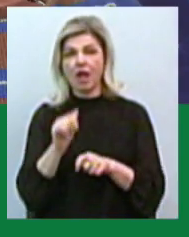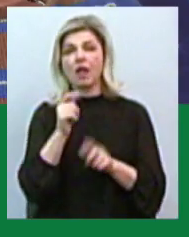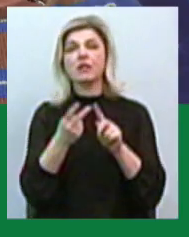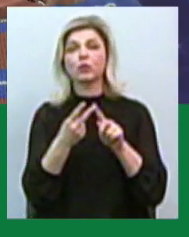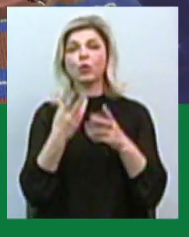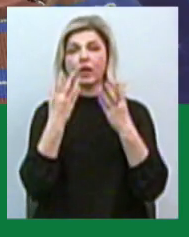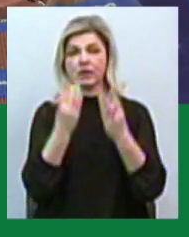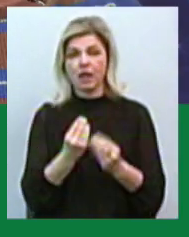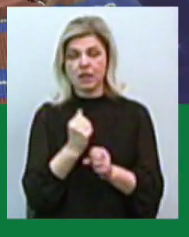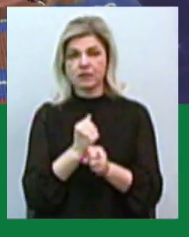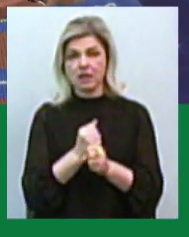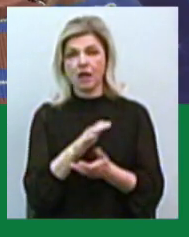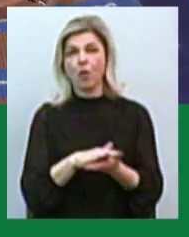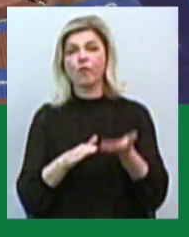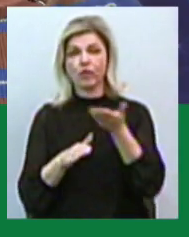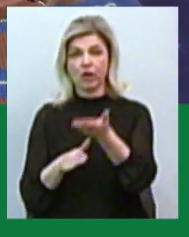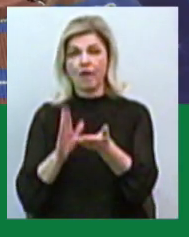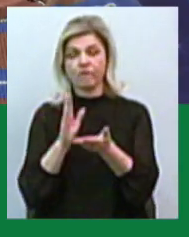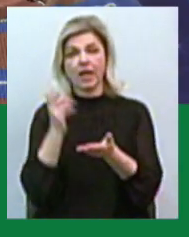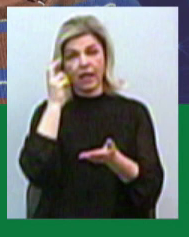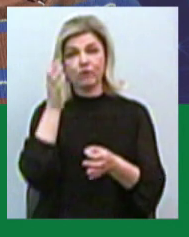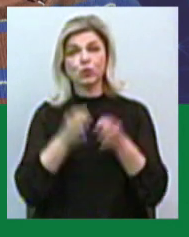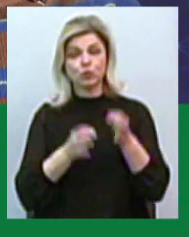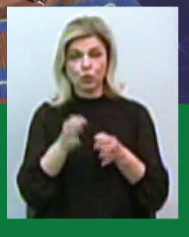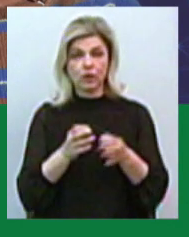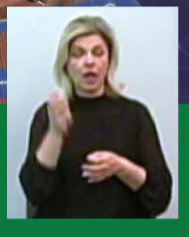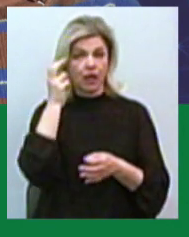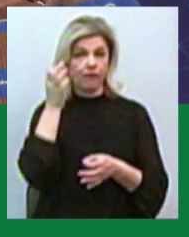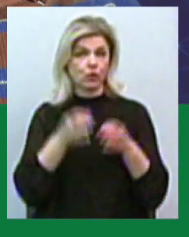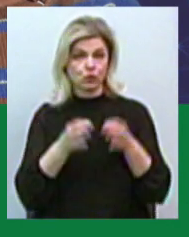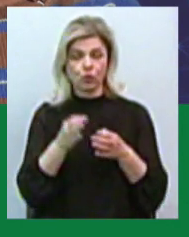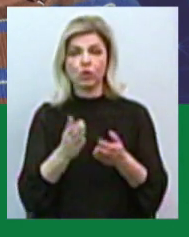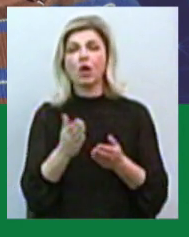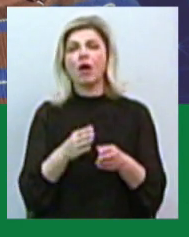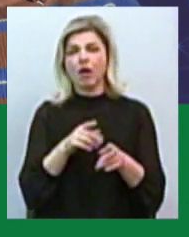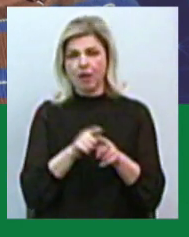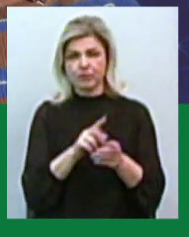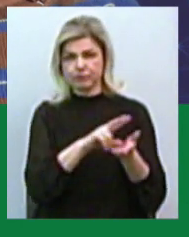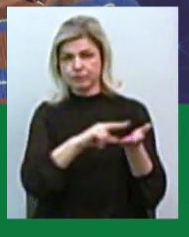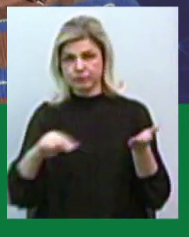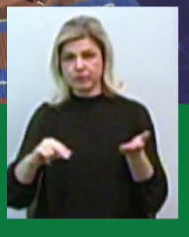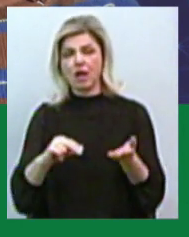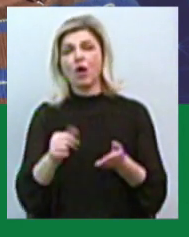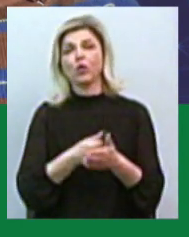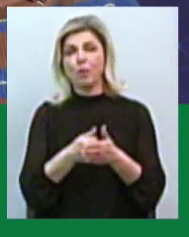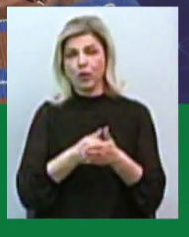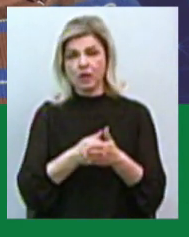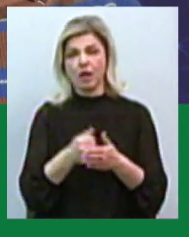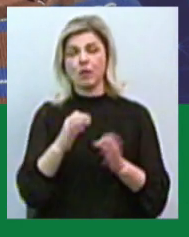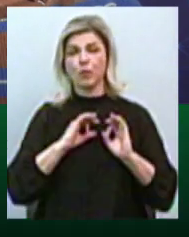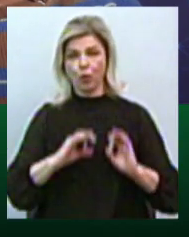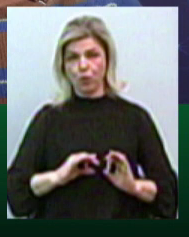зробила клопотання у Печерський суд, Печерський суд абсолютно продублював клопотання прокурора і наложила реч.